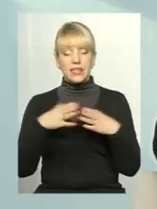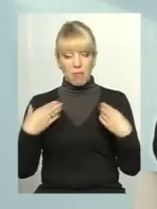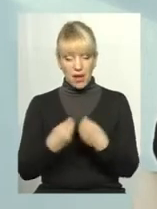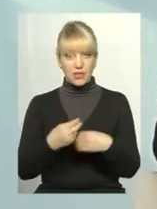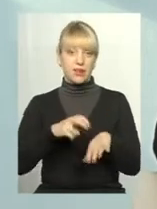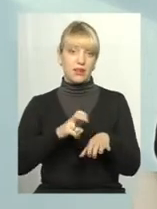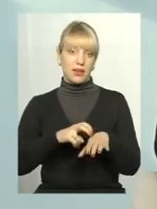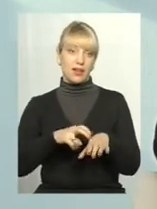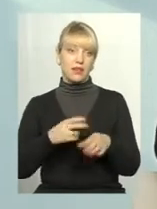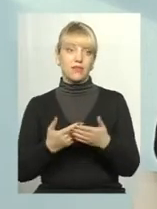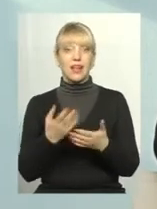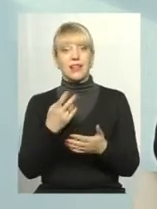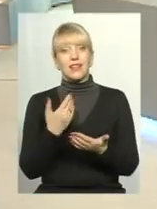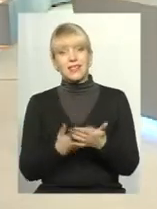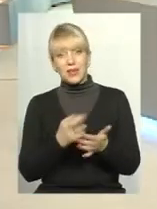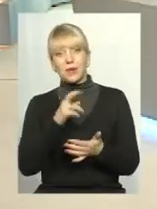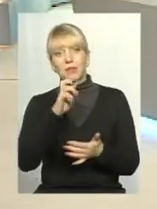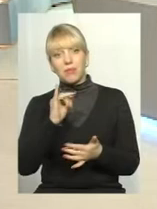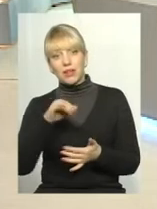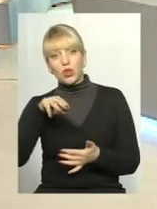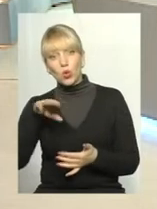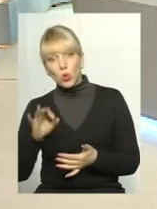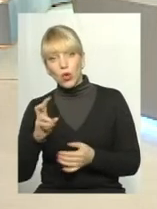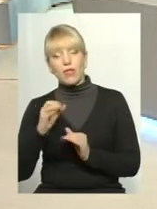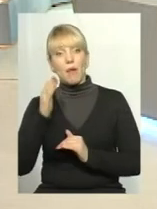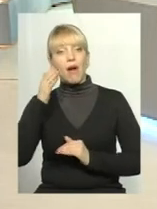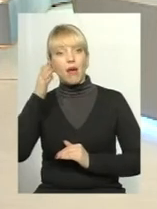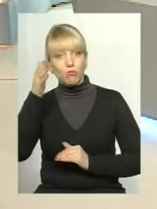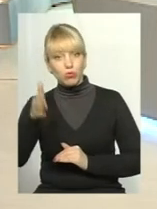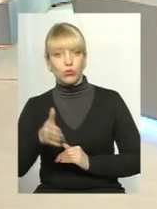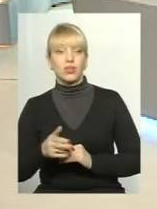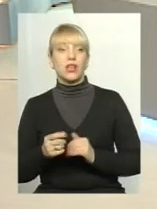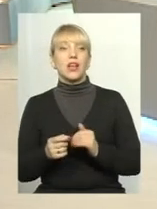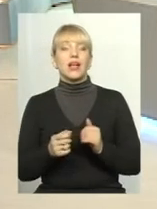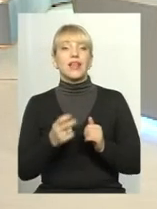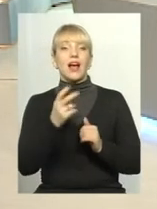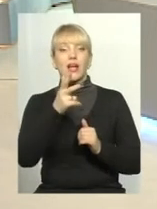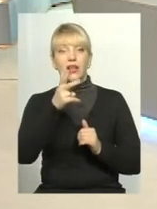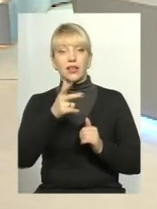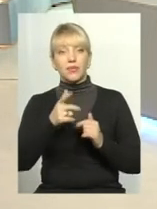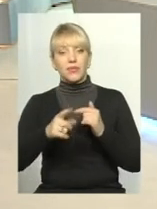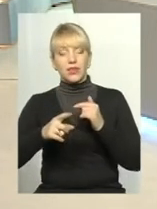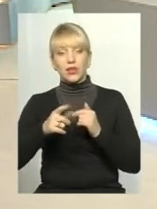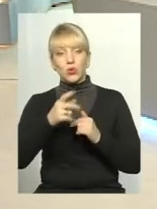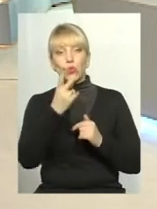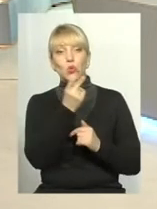лікарів, нібито на майбутнє, на друге півріччя 2017 року планується